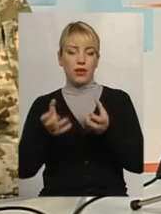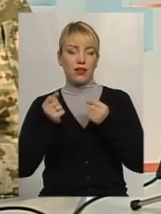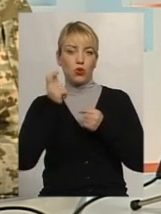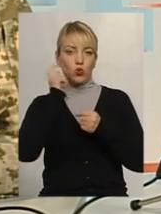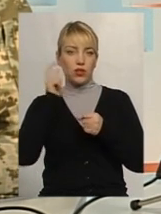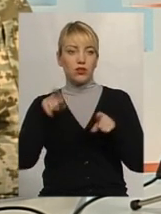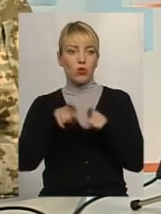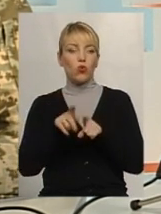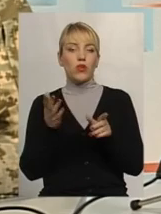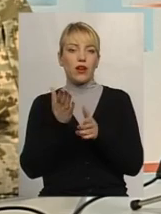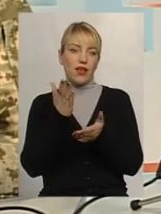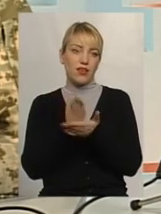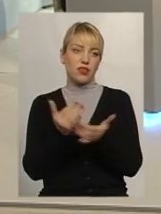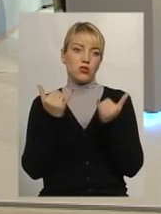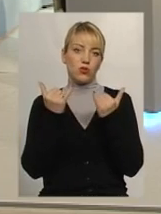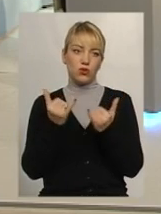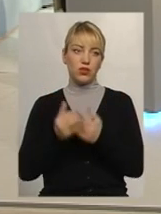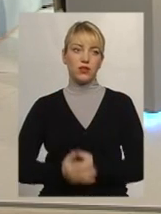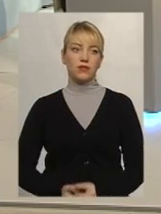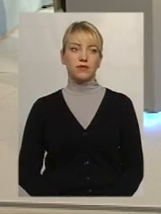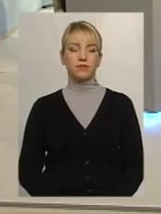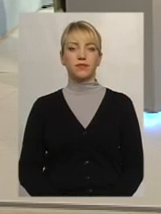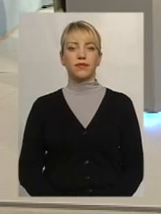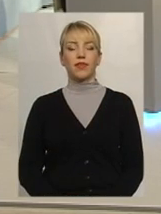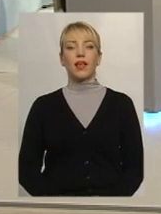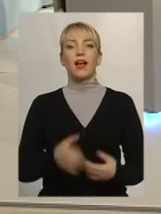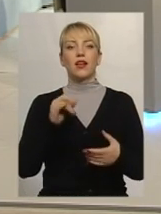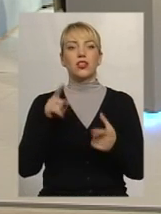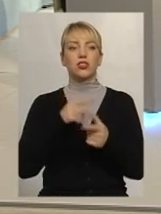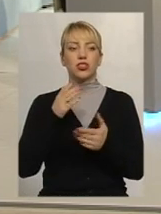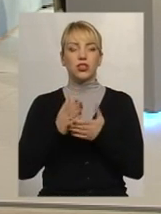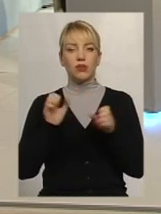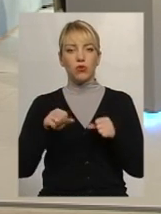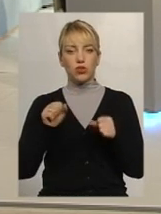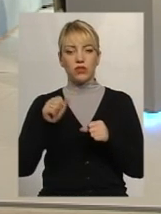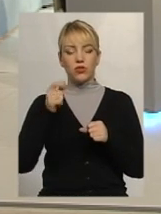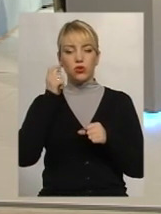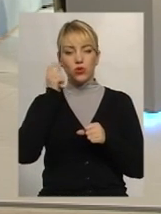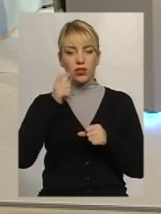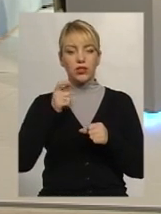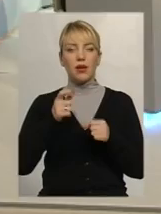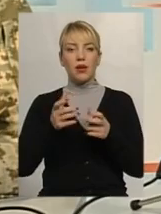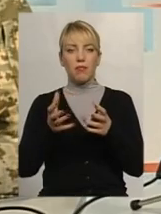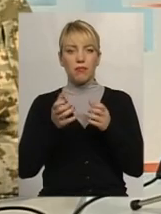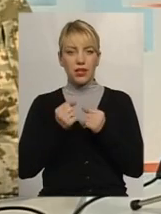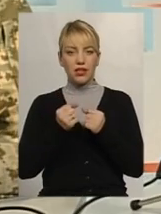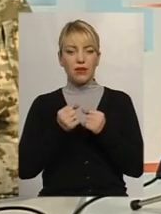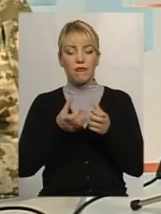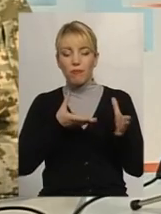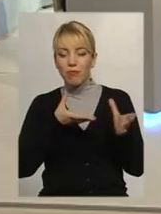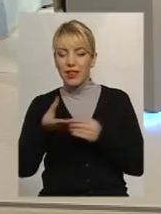такою, яка вона є сьогодні. Є можливість якось в Україну вплинути на прийняття цього консенсусу? Треба впливати.